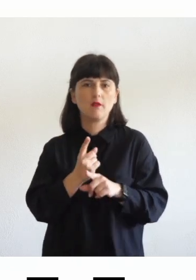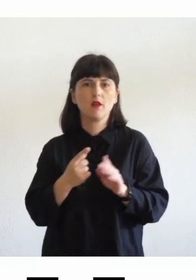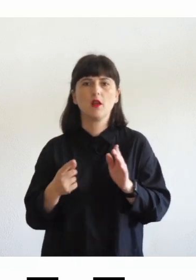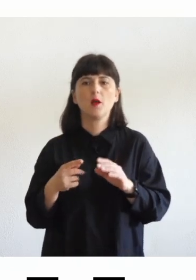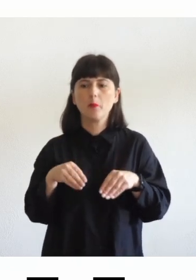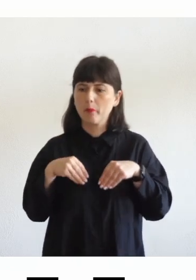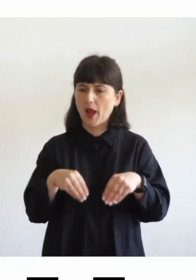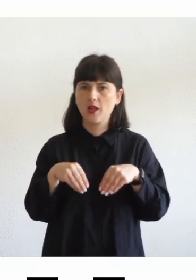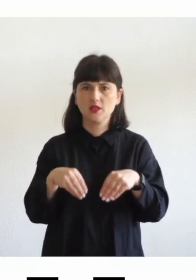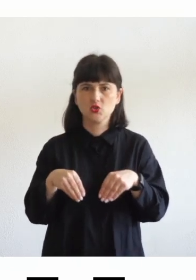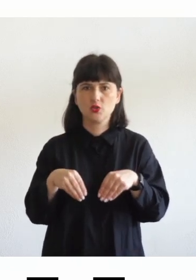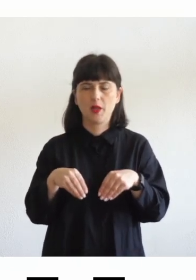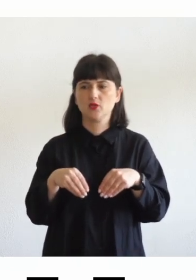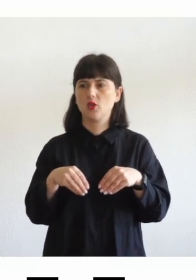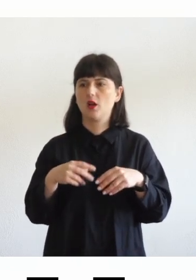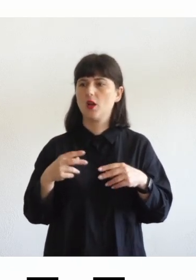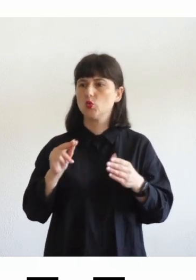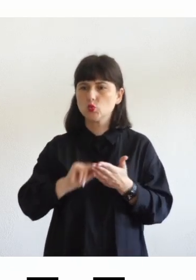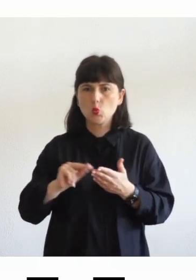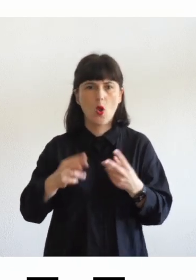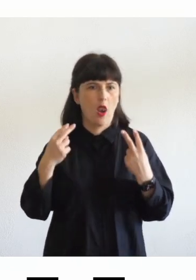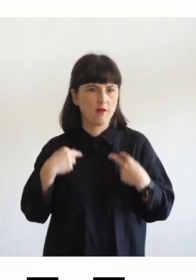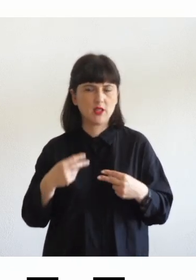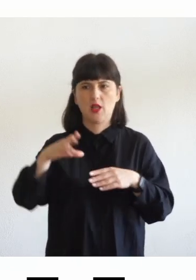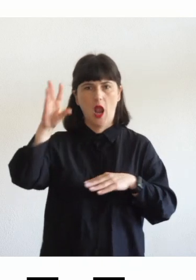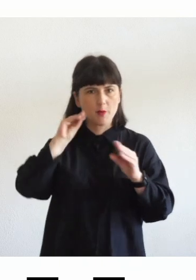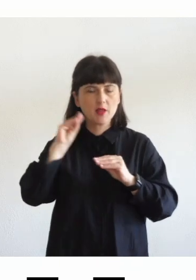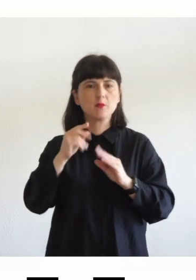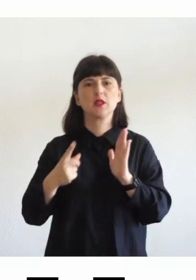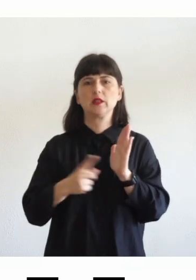della vita scolastica e dell'apprendimento